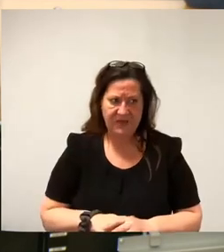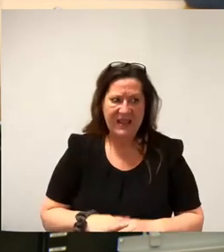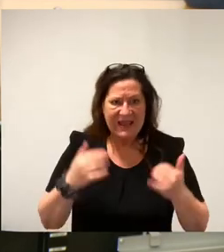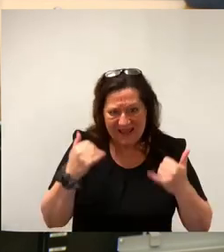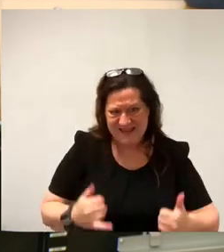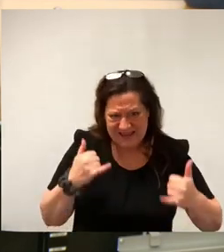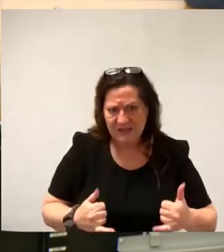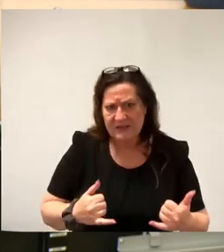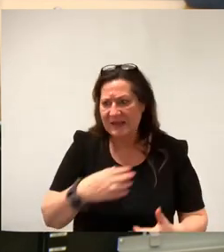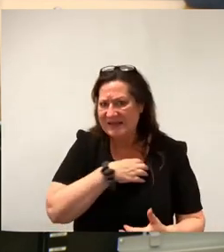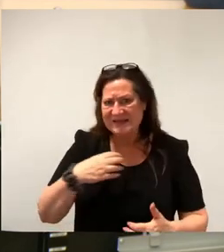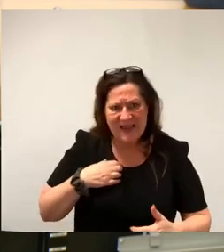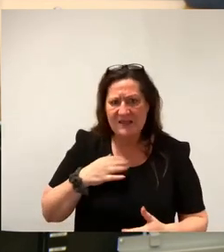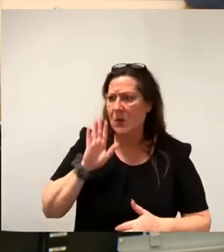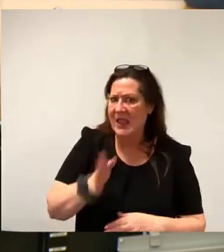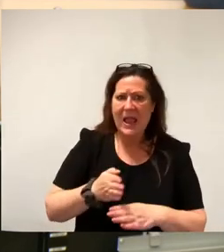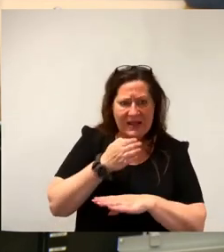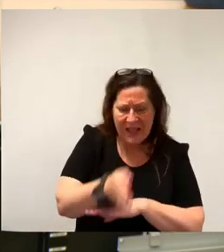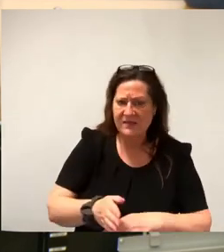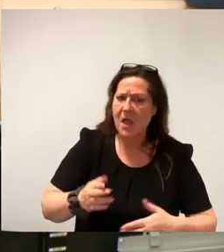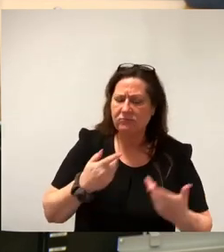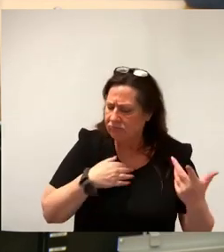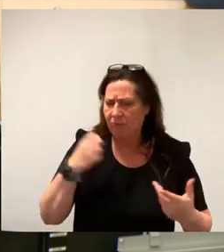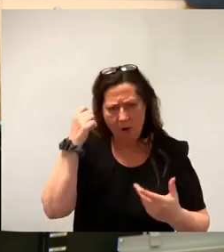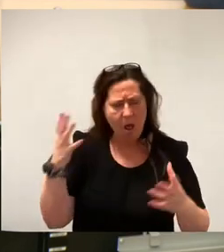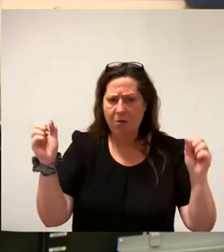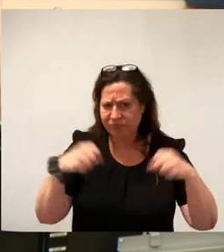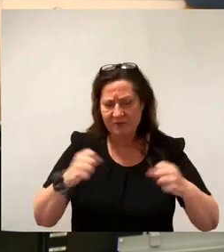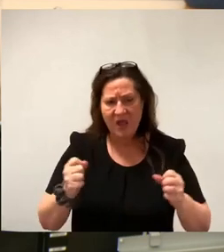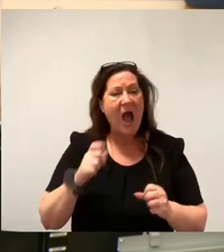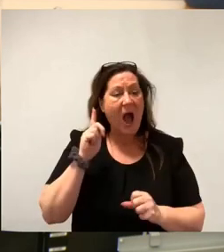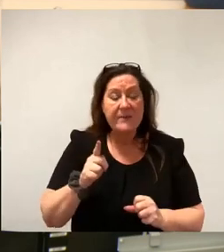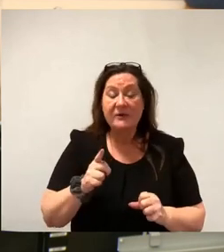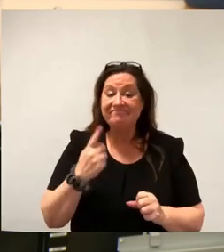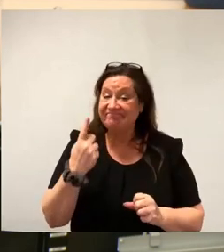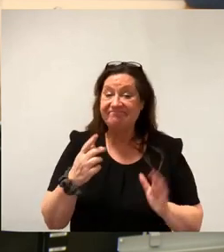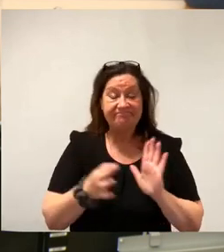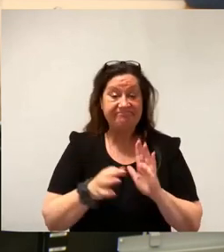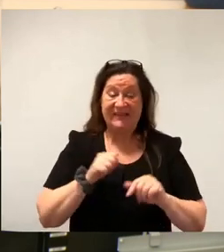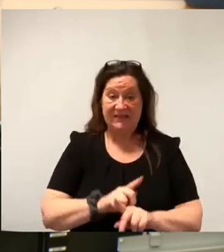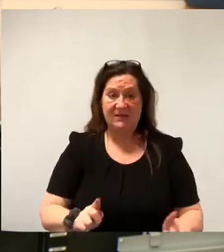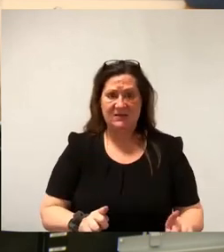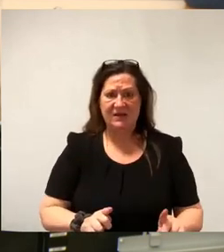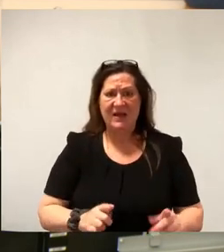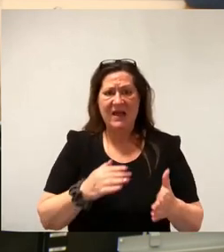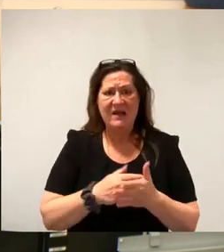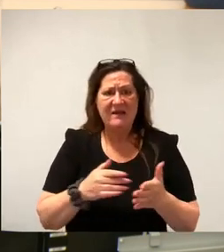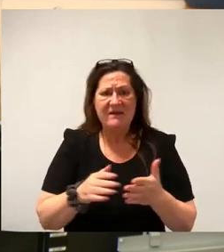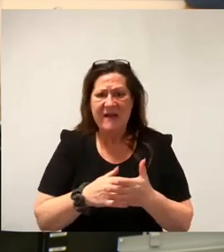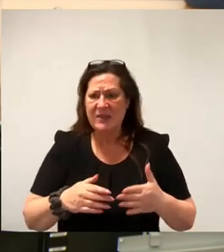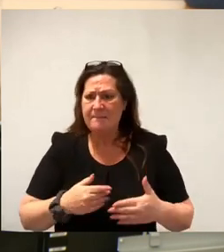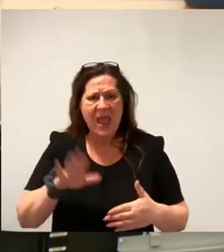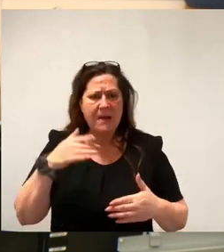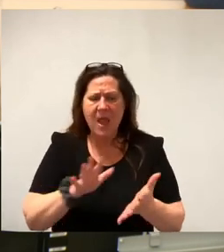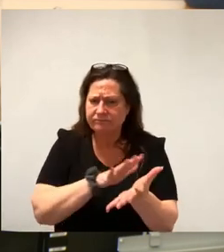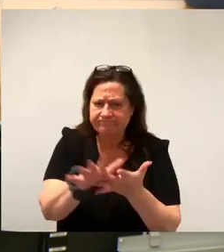Dresdnern und ihrer Gäste einig. Was aber nicht geht, ist ein weiterer unkontrollierter Zuwachs an Ausgaben